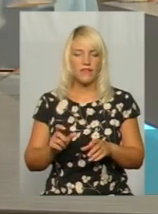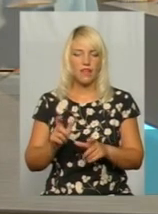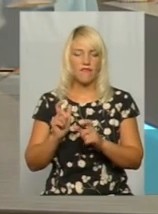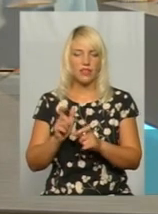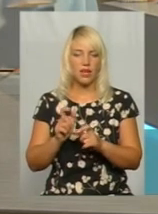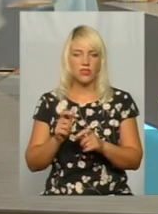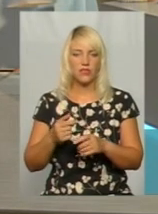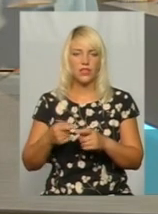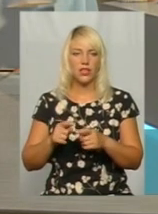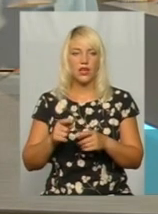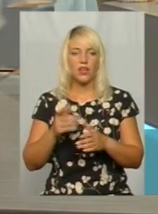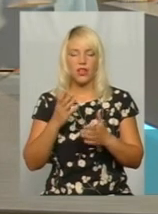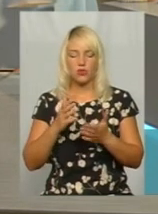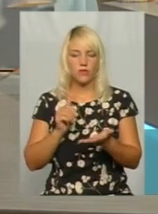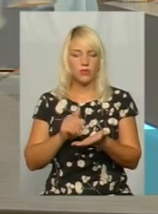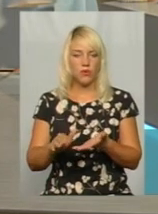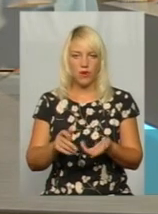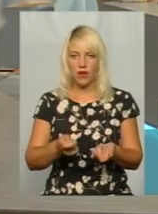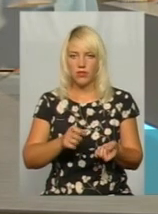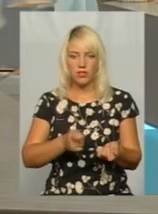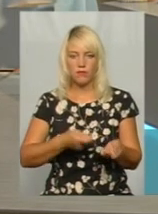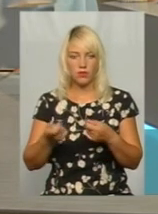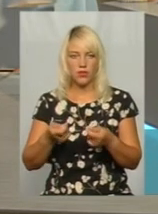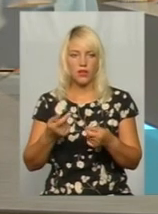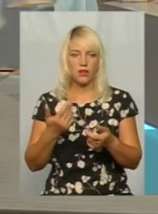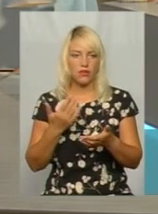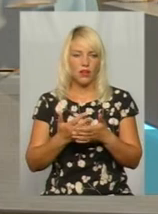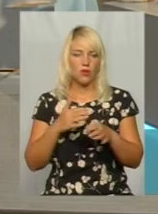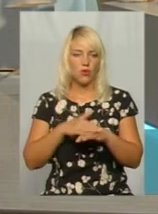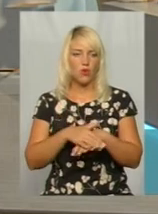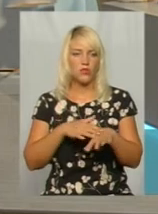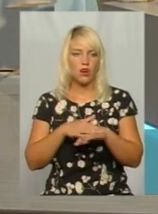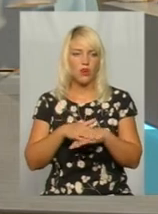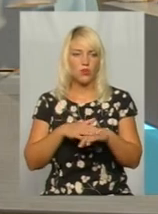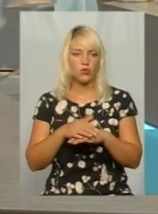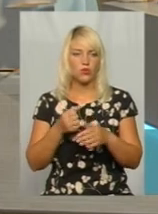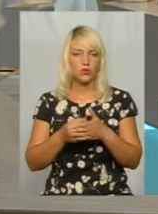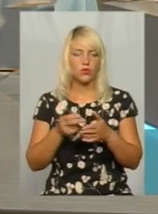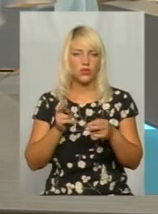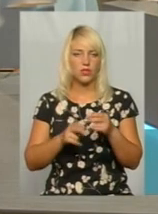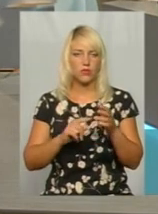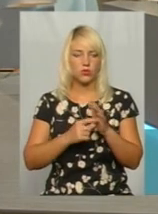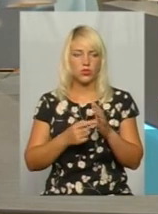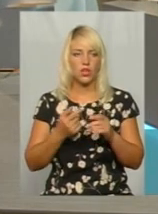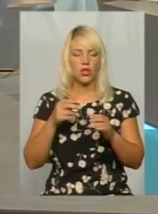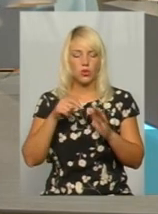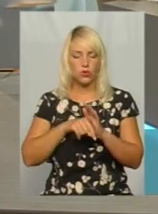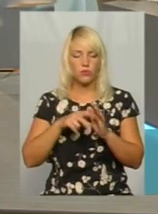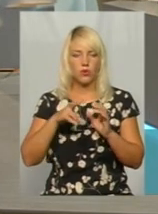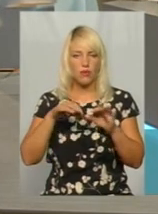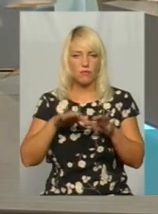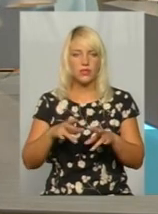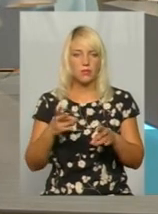перевантажувати, або немає можливості технічної, проводиться розрахунок до кінцевої точки довезення вантажу. Тобто, на місці він має